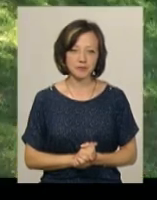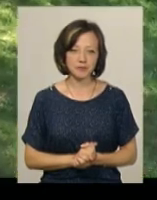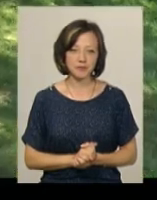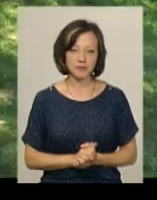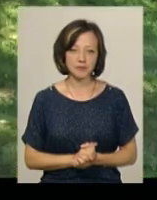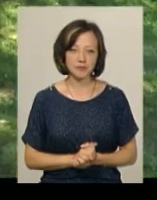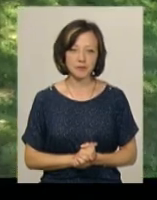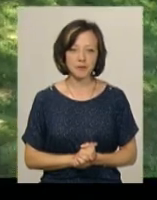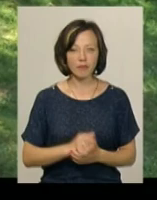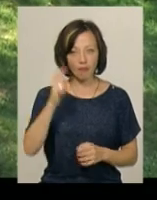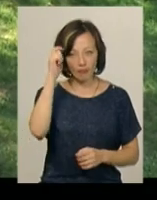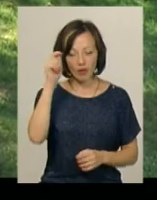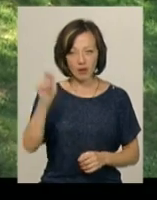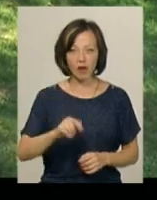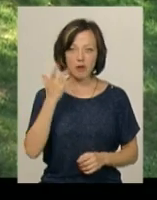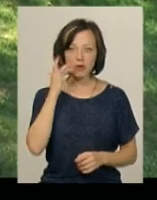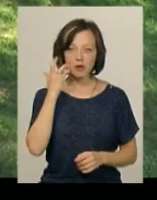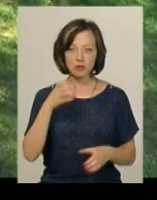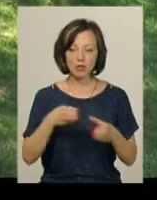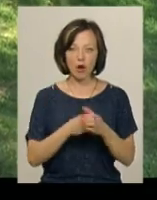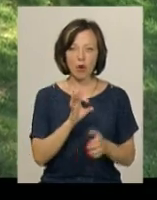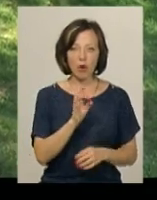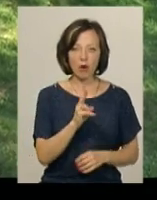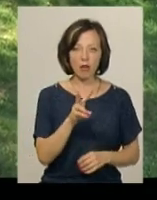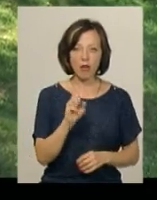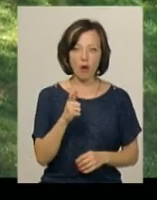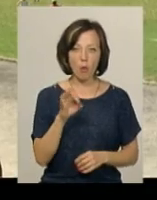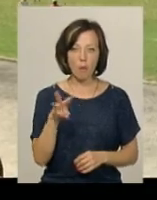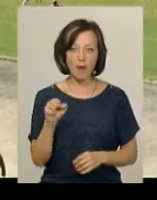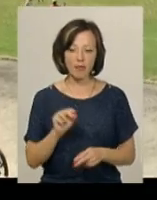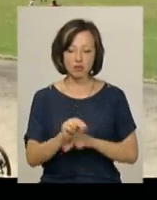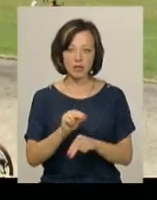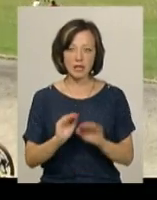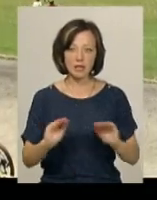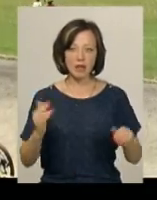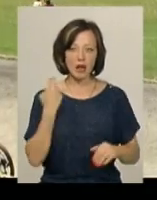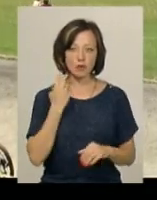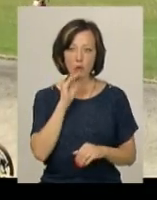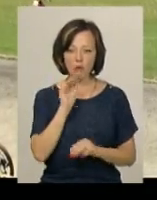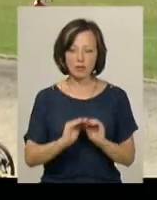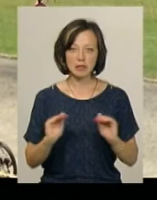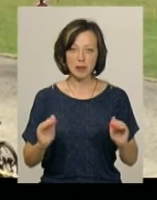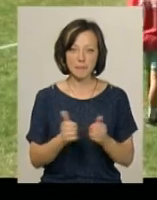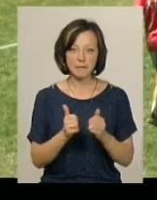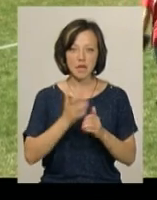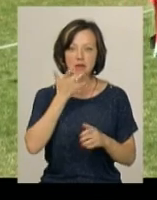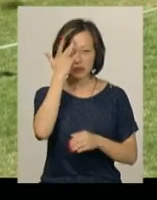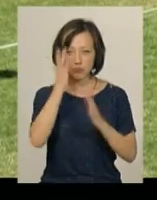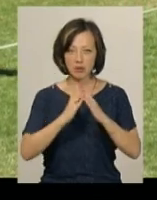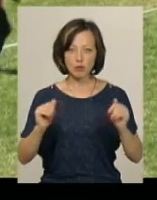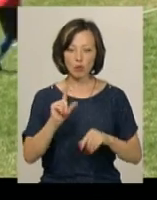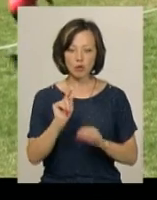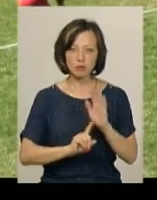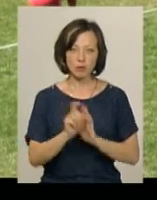Карл Тайлер приїхав із американського штату Оклахома. У Хмельницькому навчає дітей англійської мови при літньому бейсбольному таборі, що з